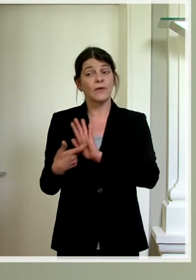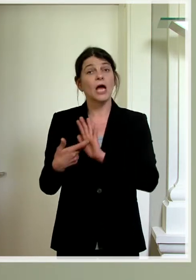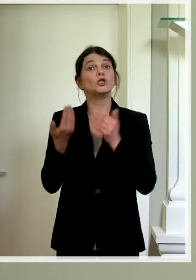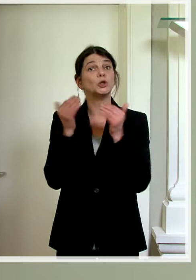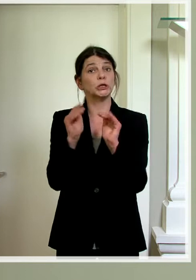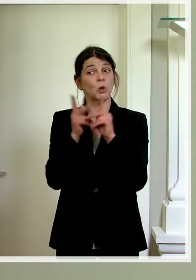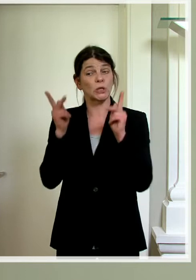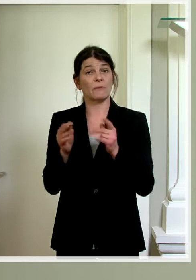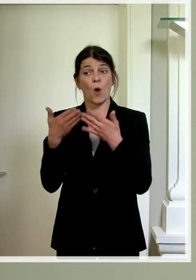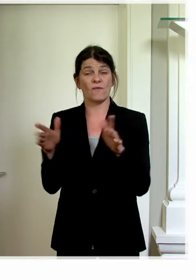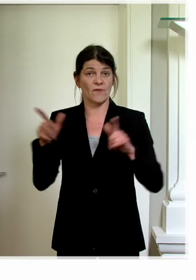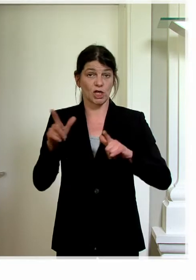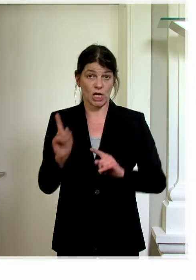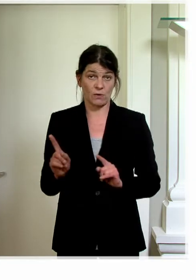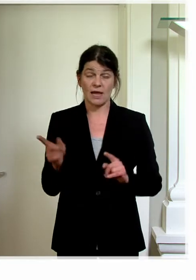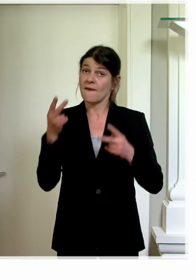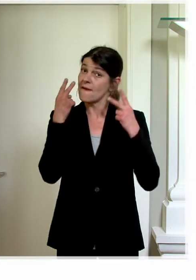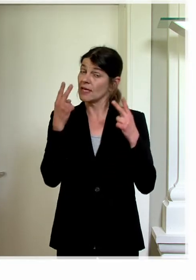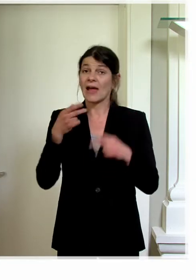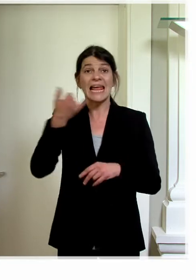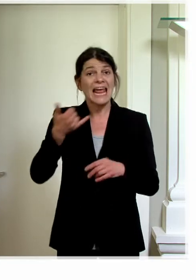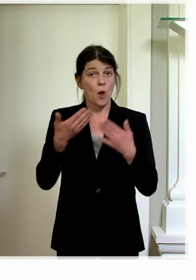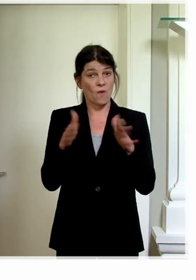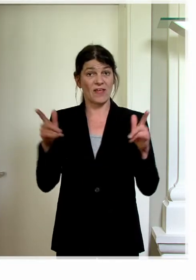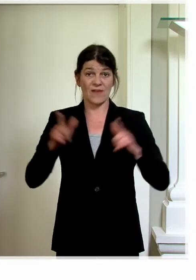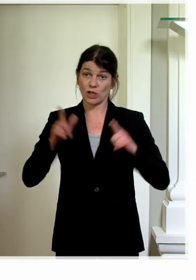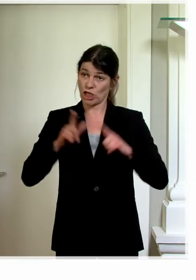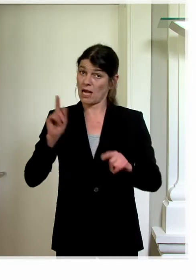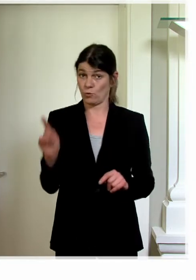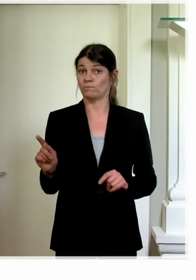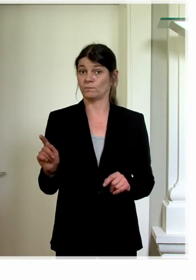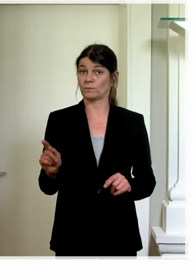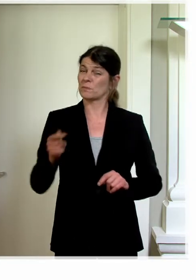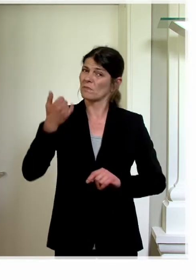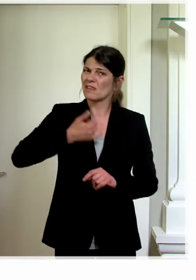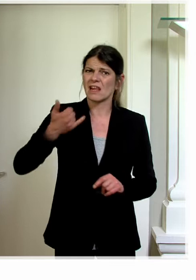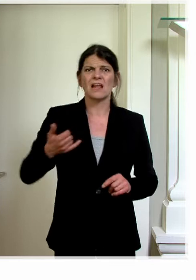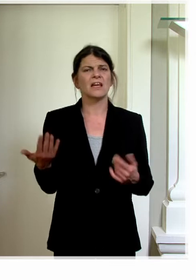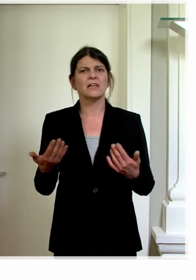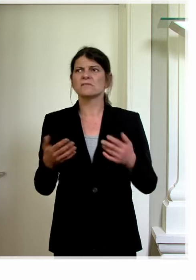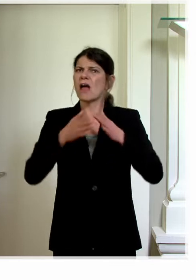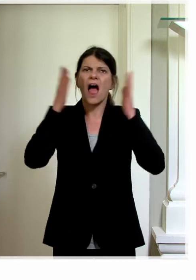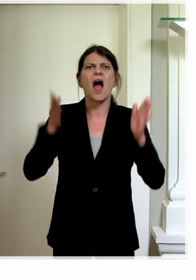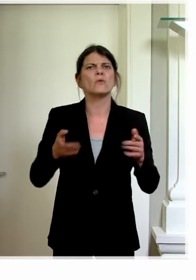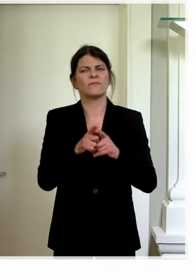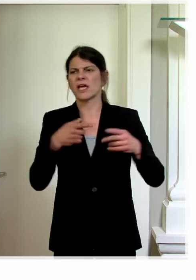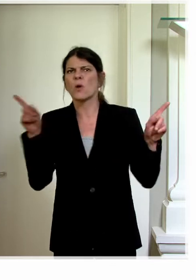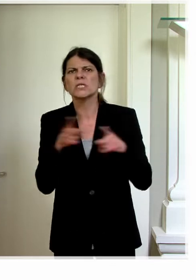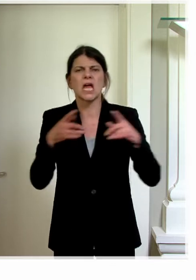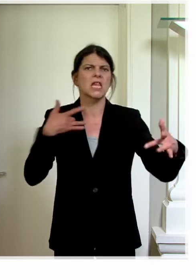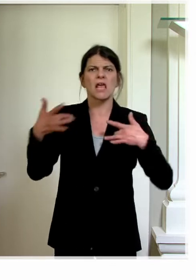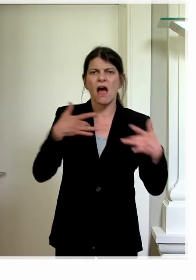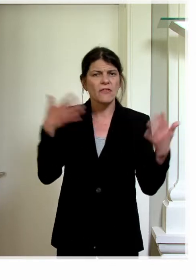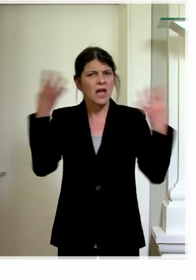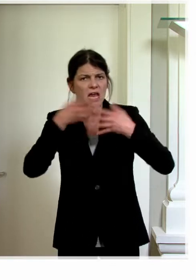Veranstaltungen. Das ist sehr wichtig. Jede öffentliche Veranstaltung, jedes Haus, das Konzerte, Theater, Kino,